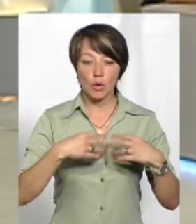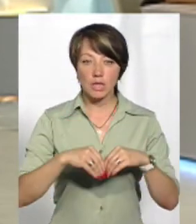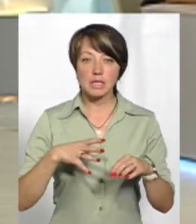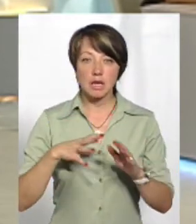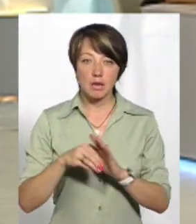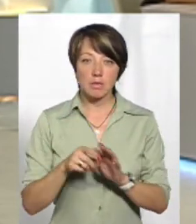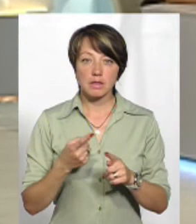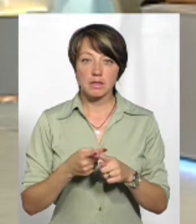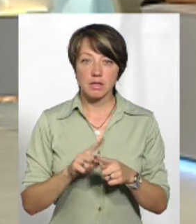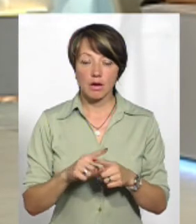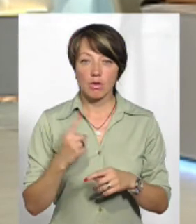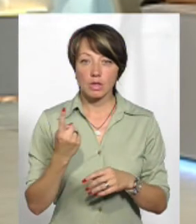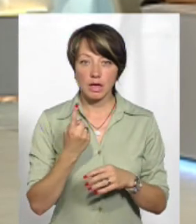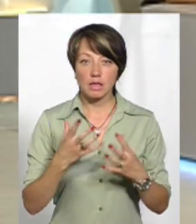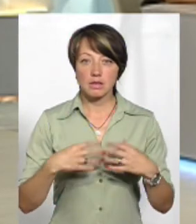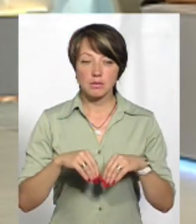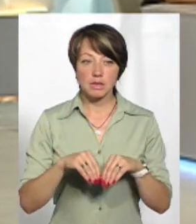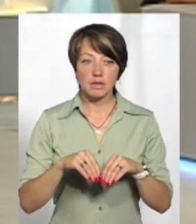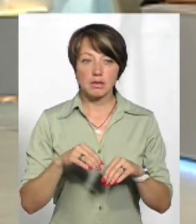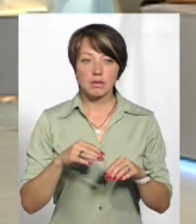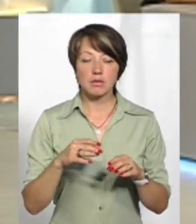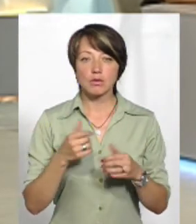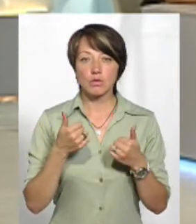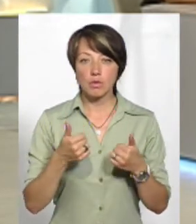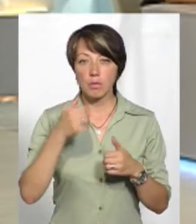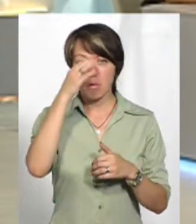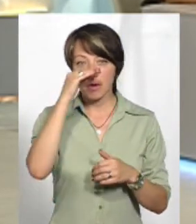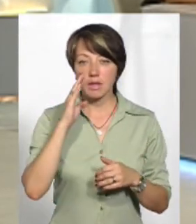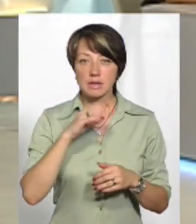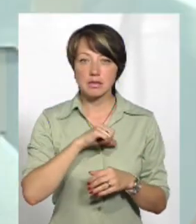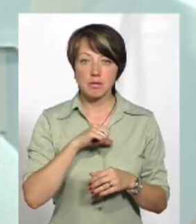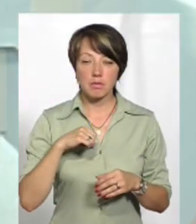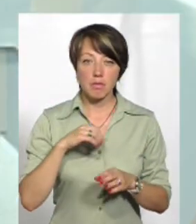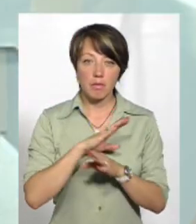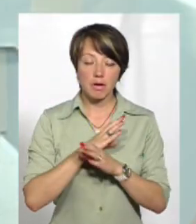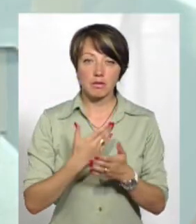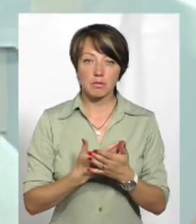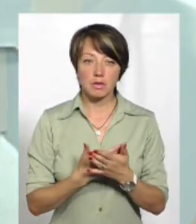правило, це вже одна з родин загиблих. Вже батьки померли, вже самі померли.